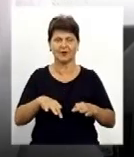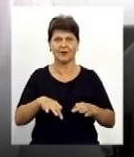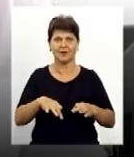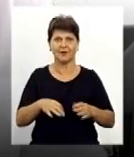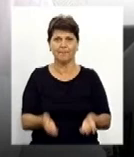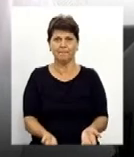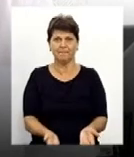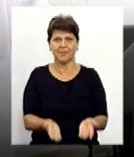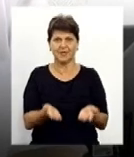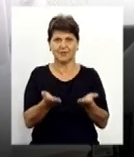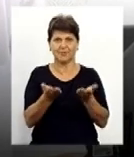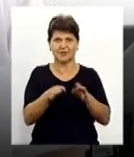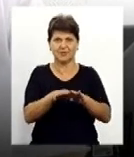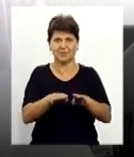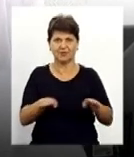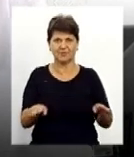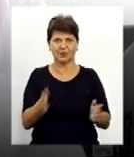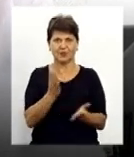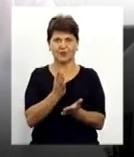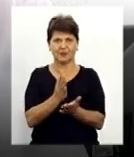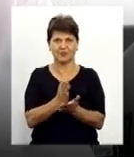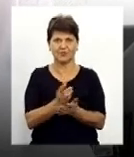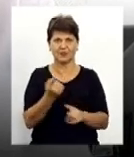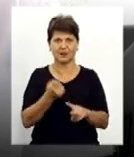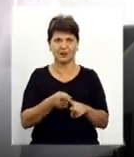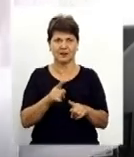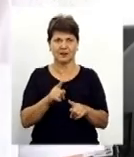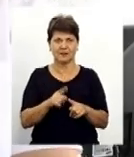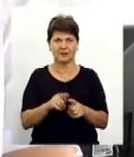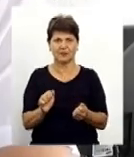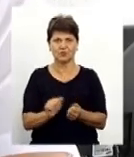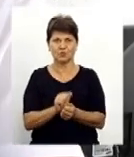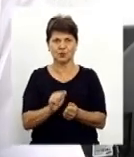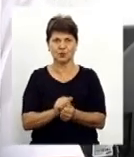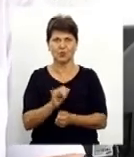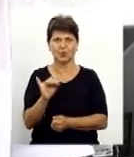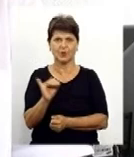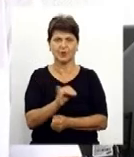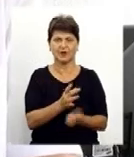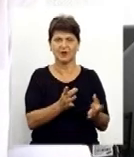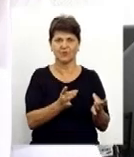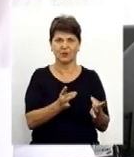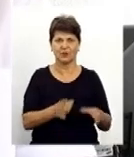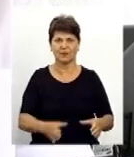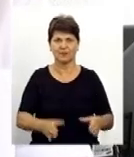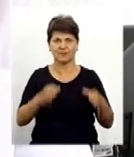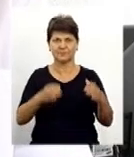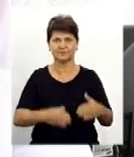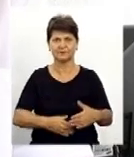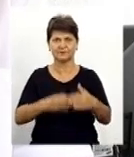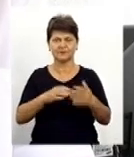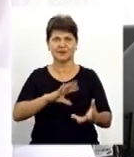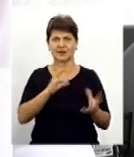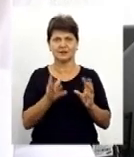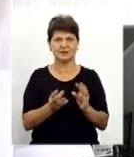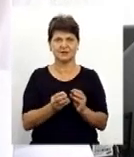платформа, на якому розміщені ці три для сухої і три для вологих фракцій. І загальним